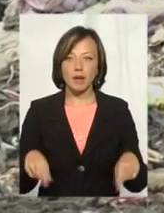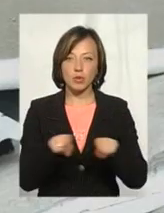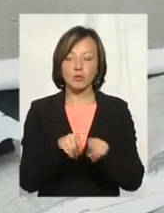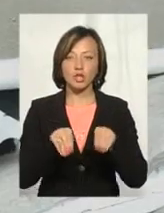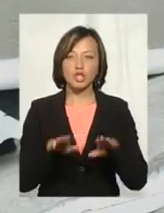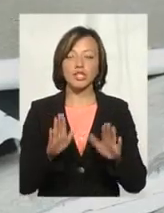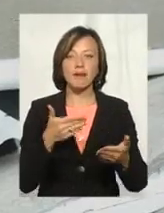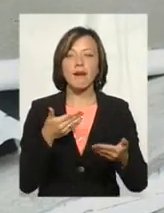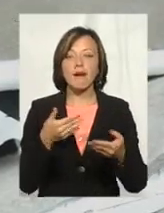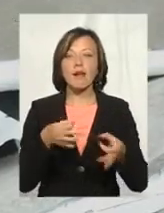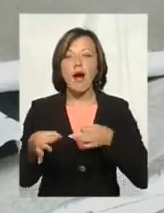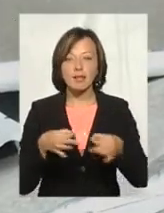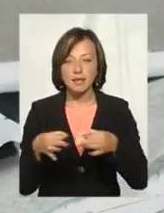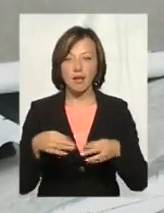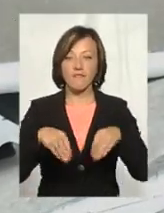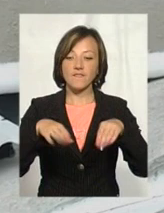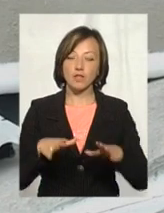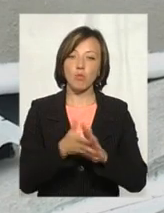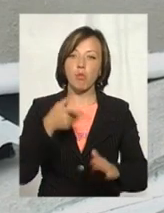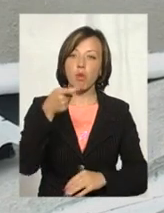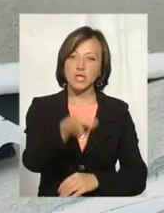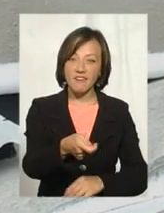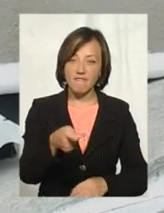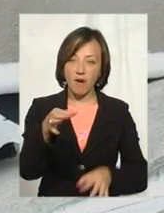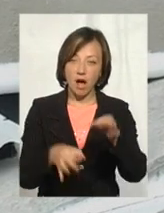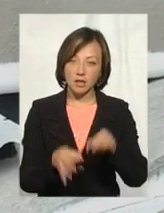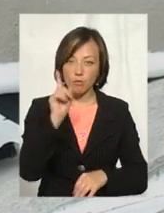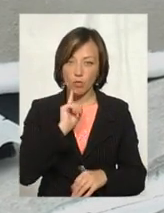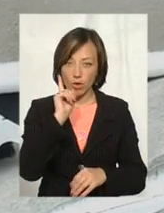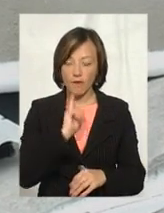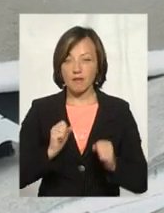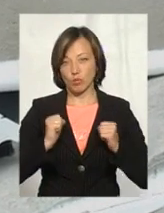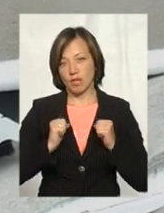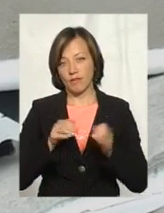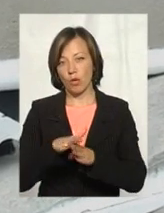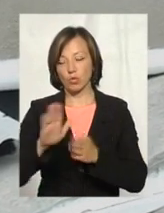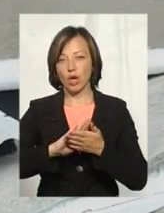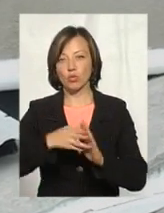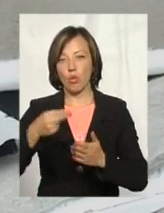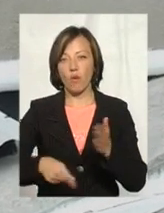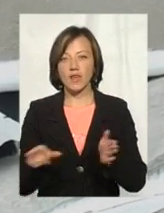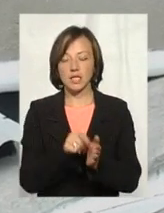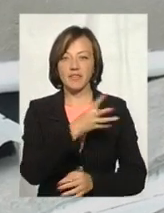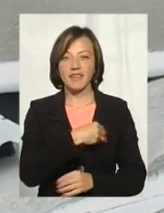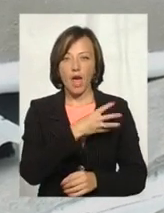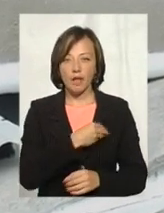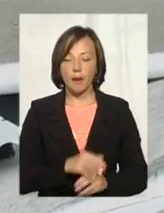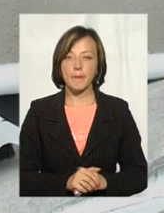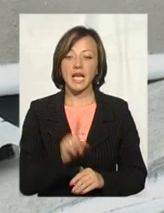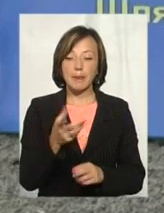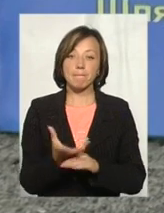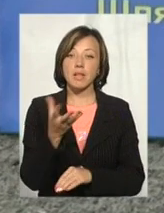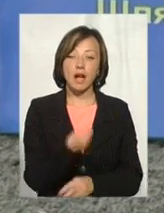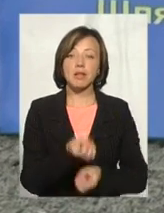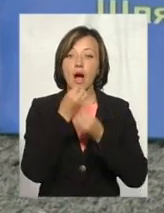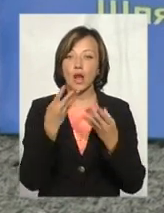рішення, тільки радити. Тому вирішив позиватися, а доки папери в суді сумлінно виконує укладену з львів'янами угоду. А житті платять